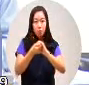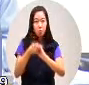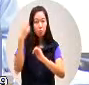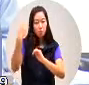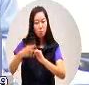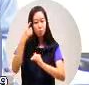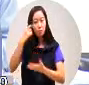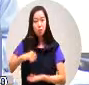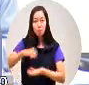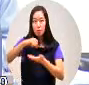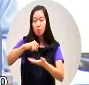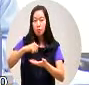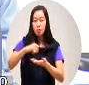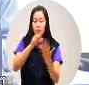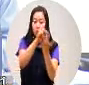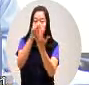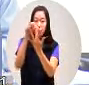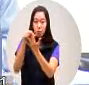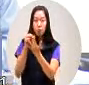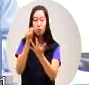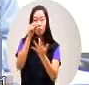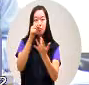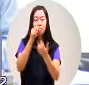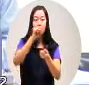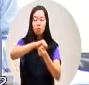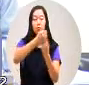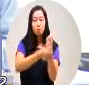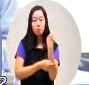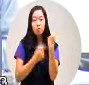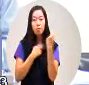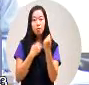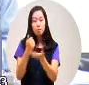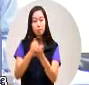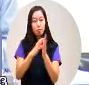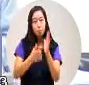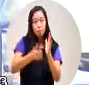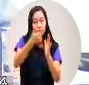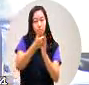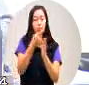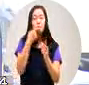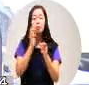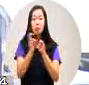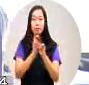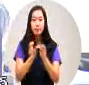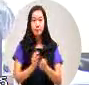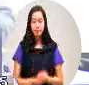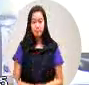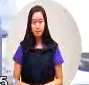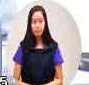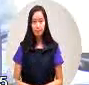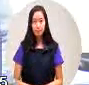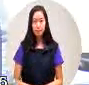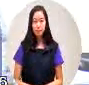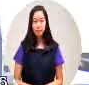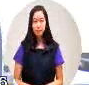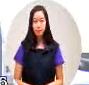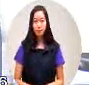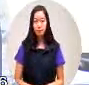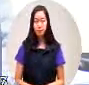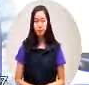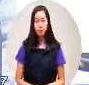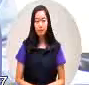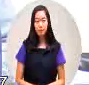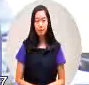一个争嫌的办法请局长答复20秒10秒就好了好 局长答复一下